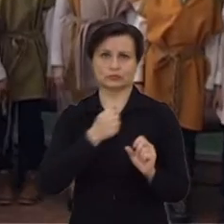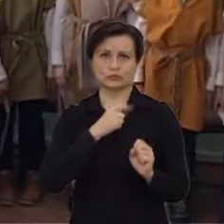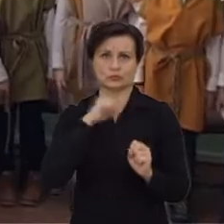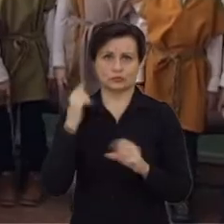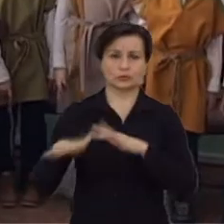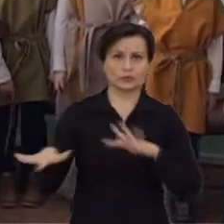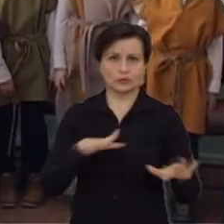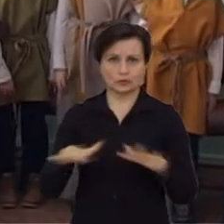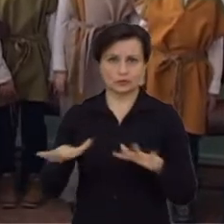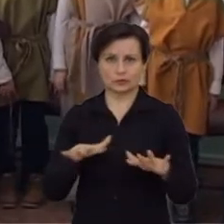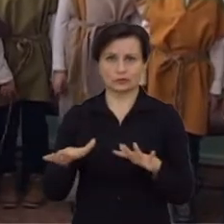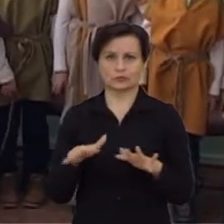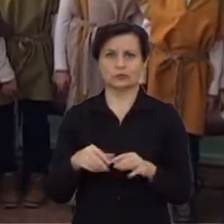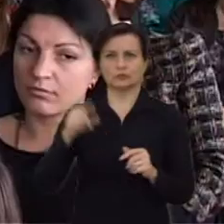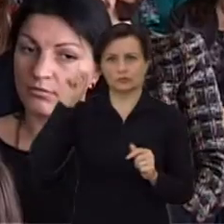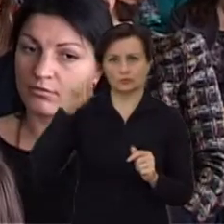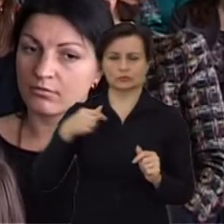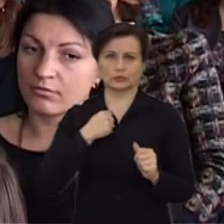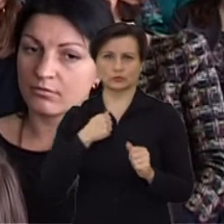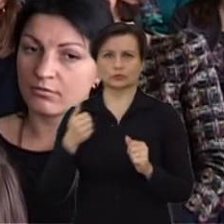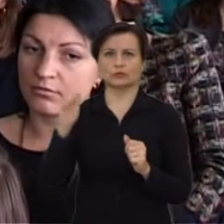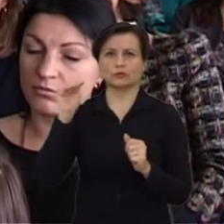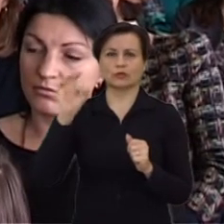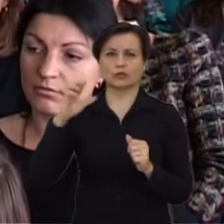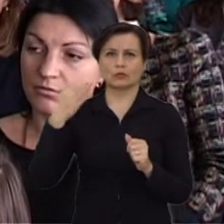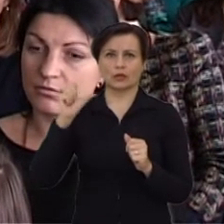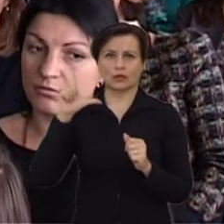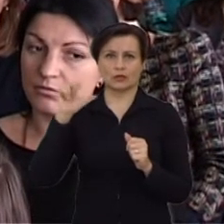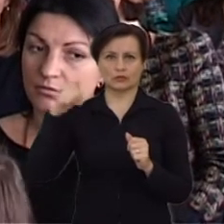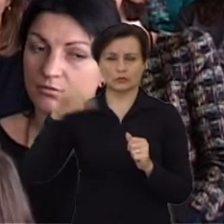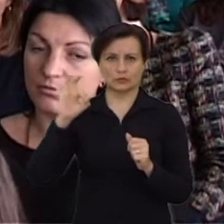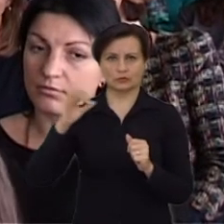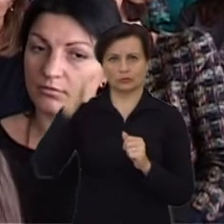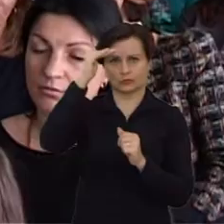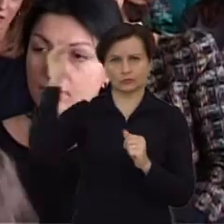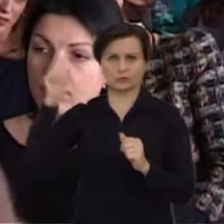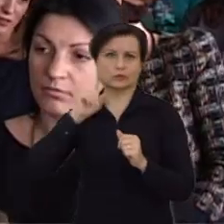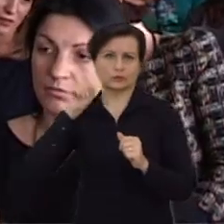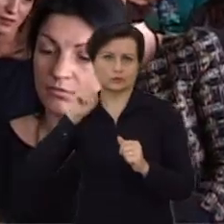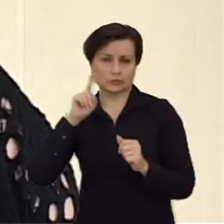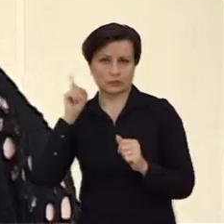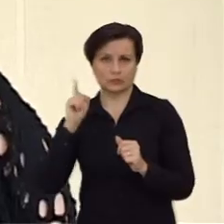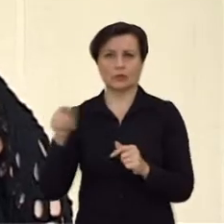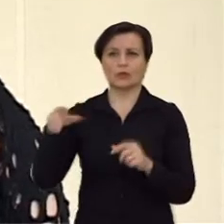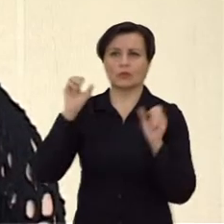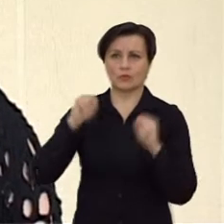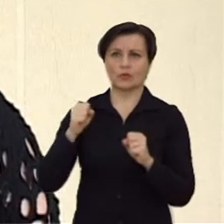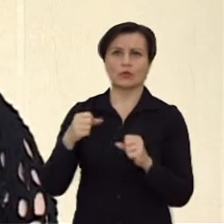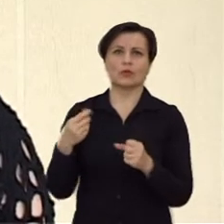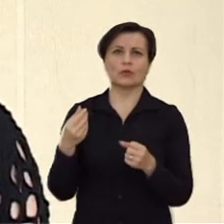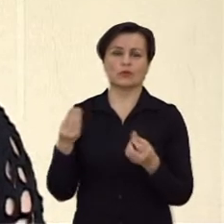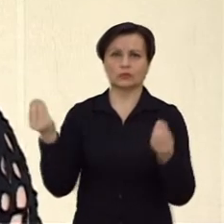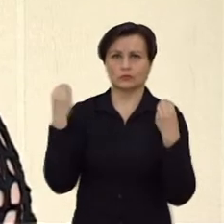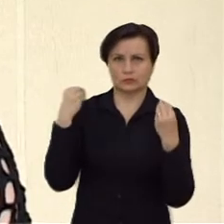formaliojo jaunimo ir suaugusiojų augdimo skirius, kur mokiniai gali įgyti įsilavinimą, tiek pagrindinį, tiek vidurinį